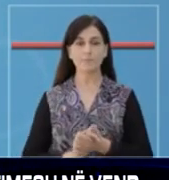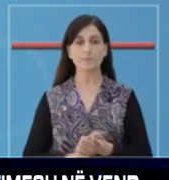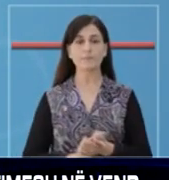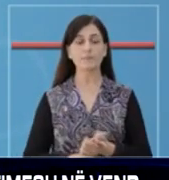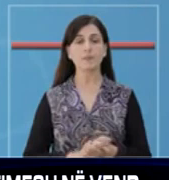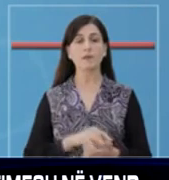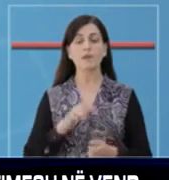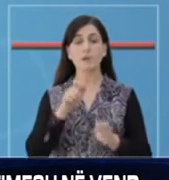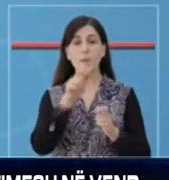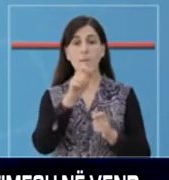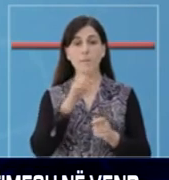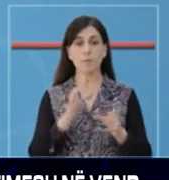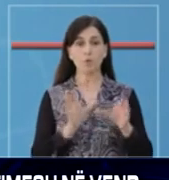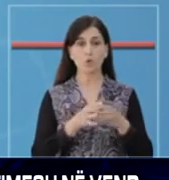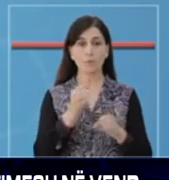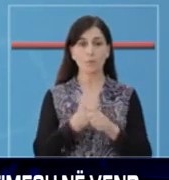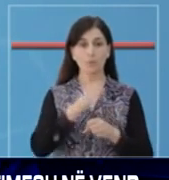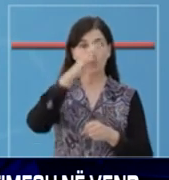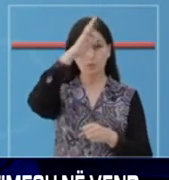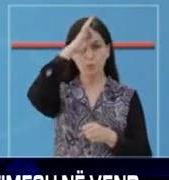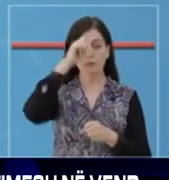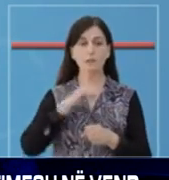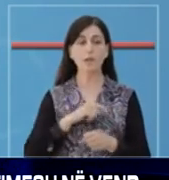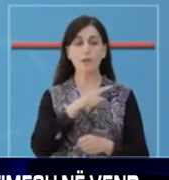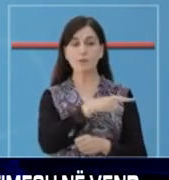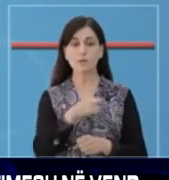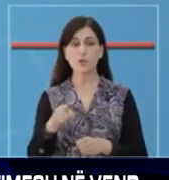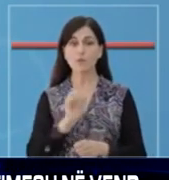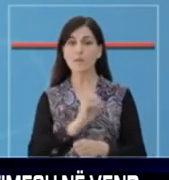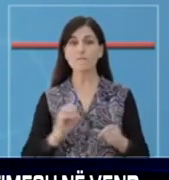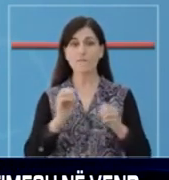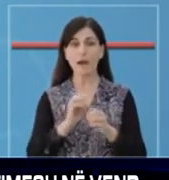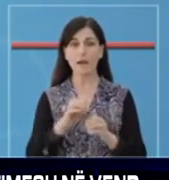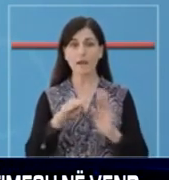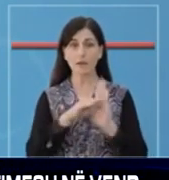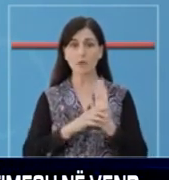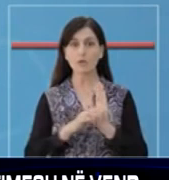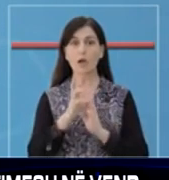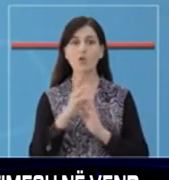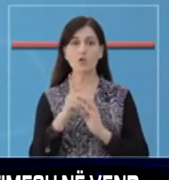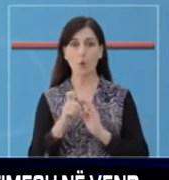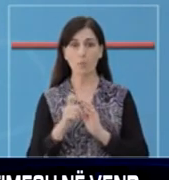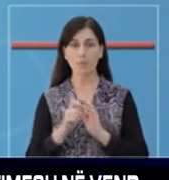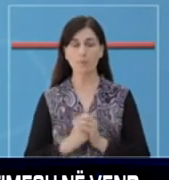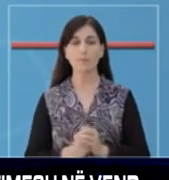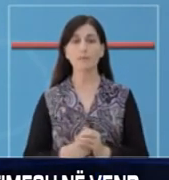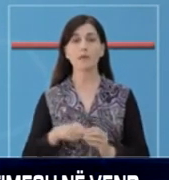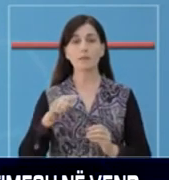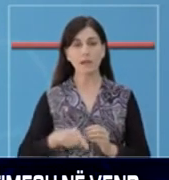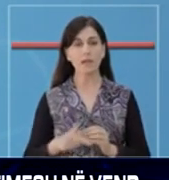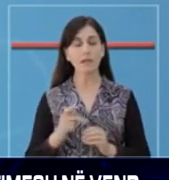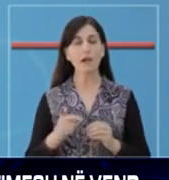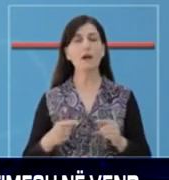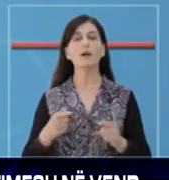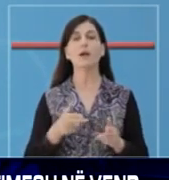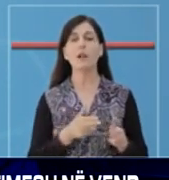Ispektorët e tax forces anti-COVID do të ndëshkojnë shdo subjekte që thujen regullat e vendosura. Jemi ende